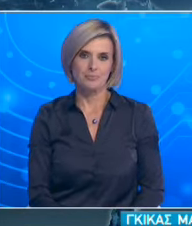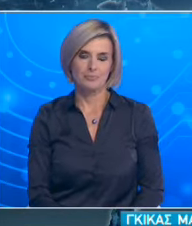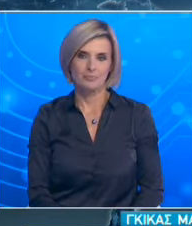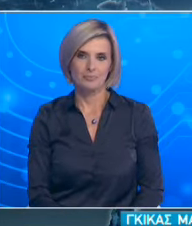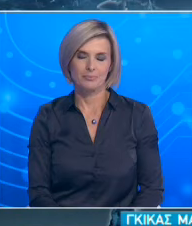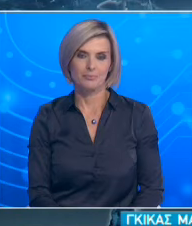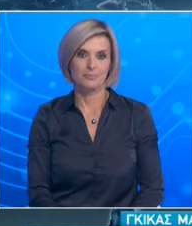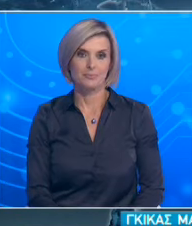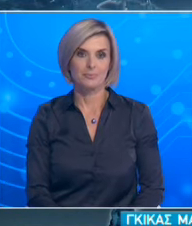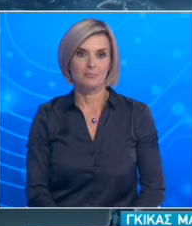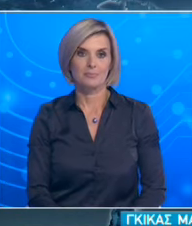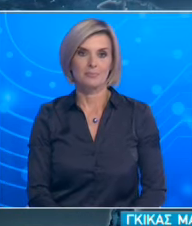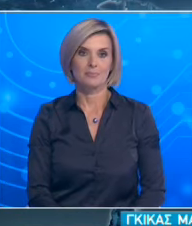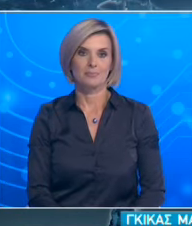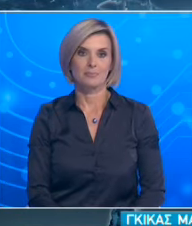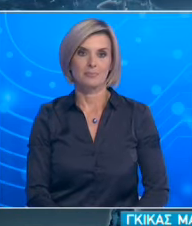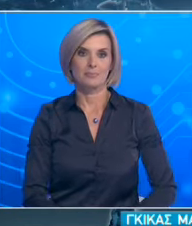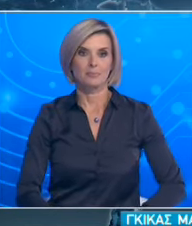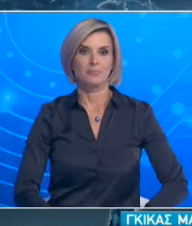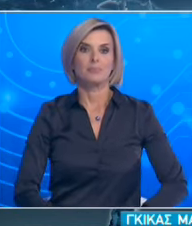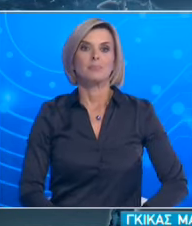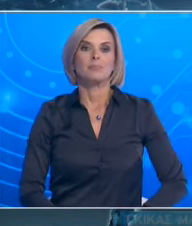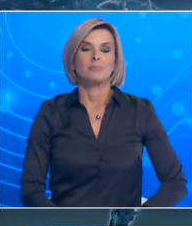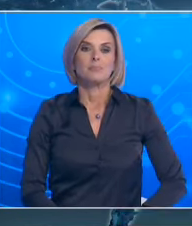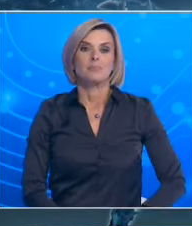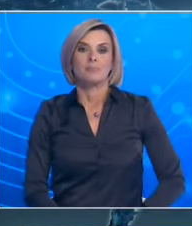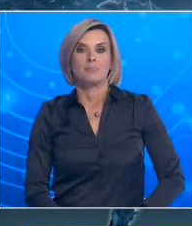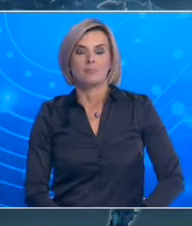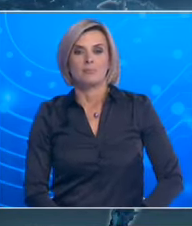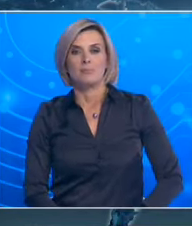Η κυρία Χρήστο από το INDR. Καλησπέρα και ευχαριστώ.